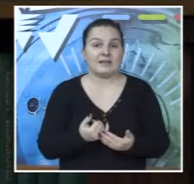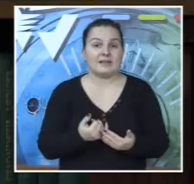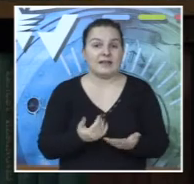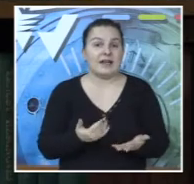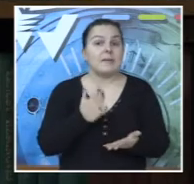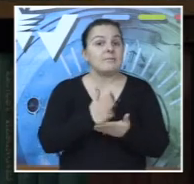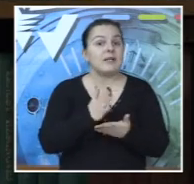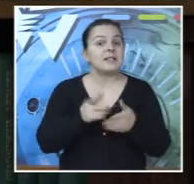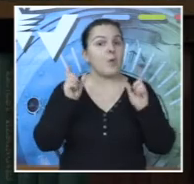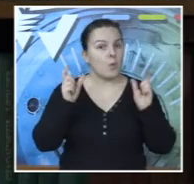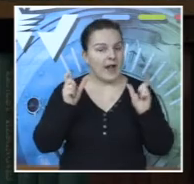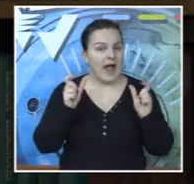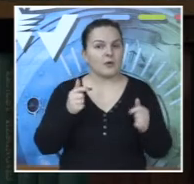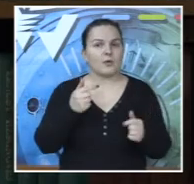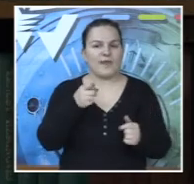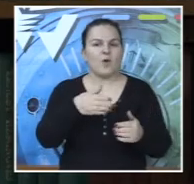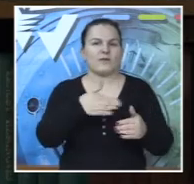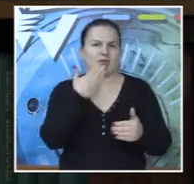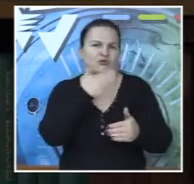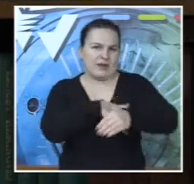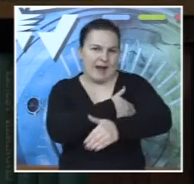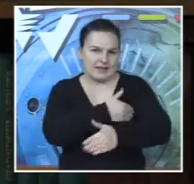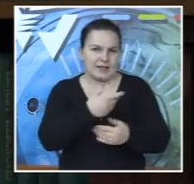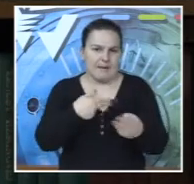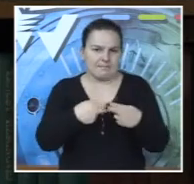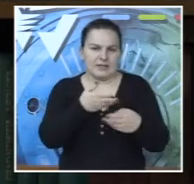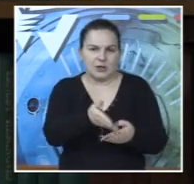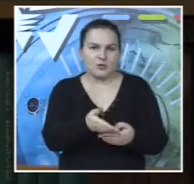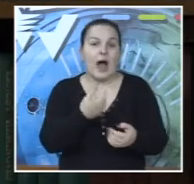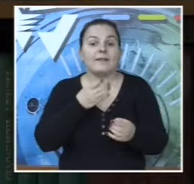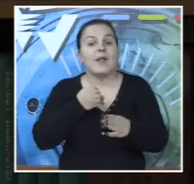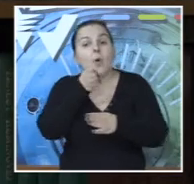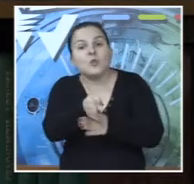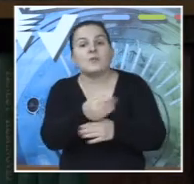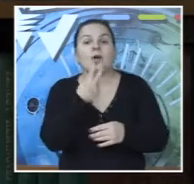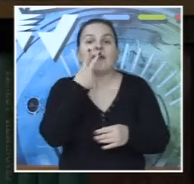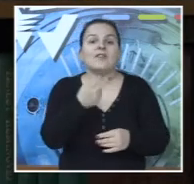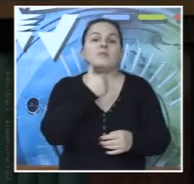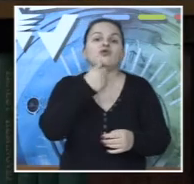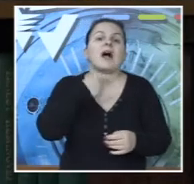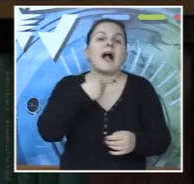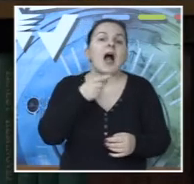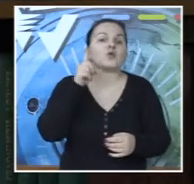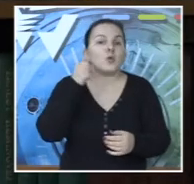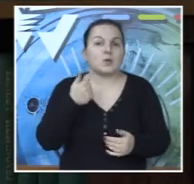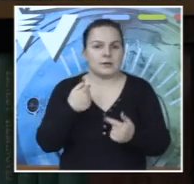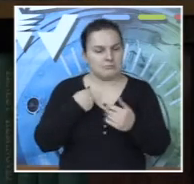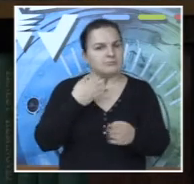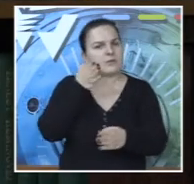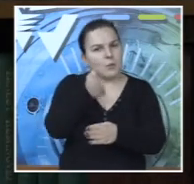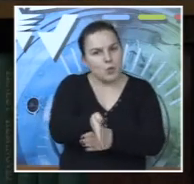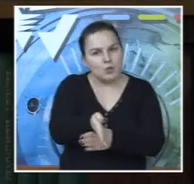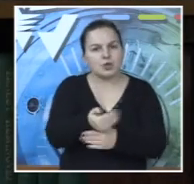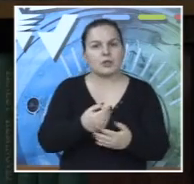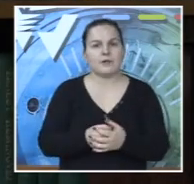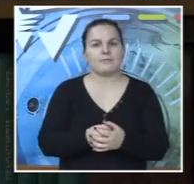Znači, dolazimo do, bili smo u gradu, ja kažem, evo, gimnazija nam je ovde, hajde da uđemo, da vidimo prosto šta ljudi kažu.